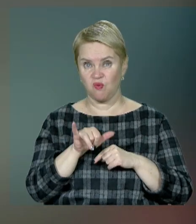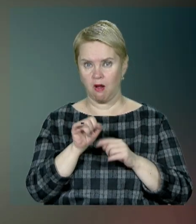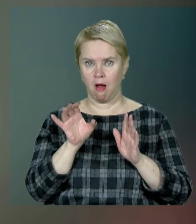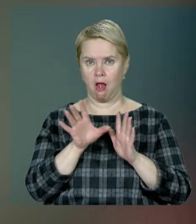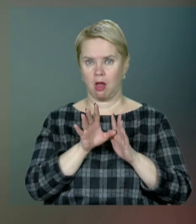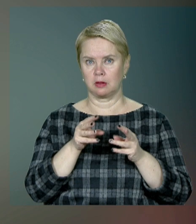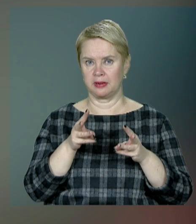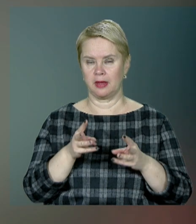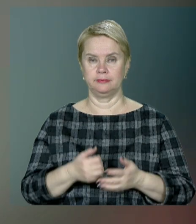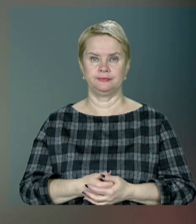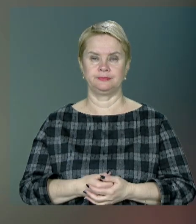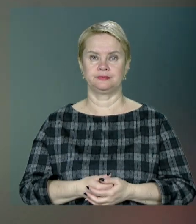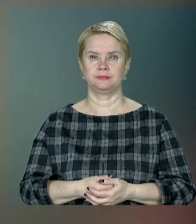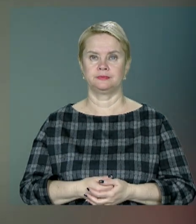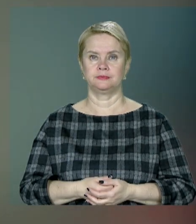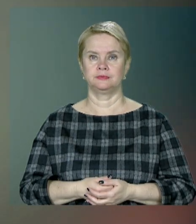електроплита.